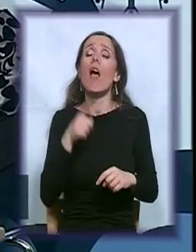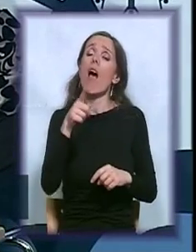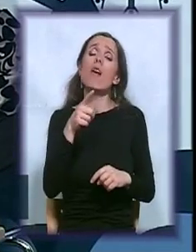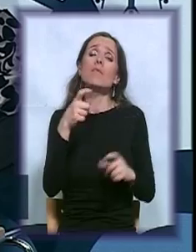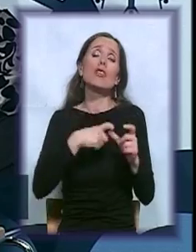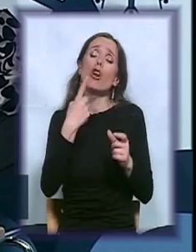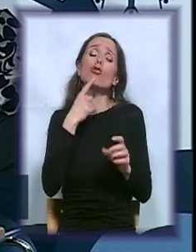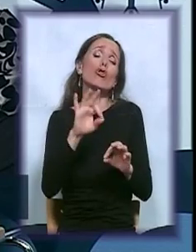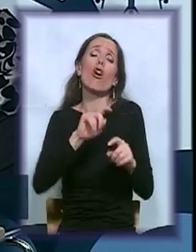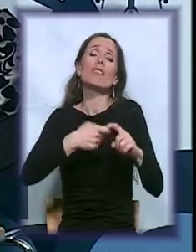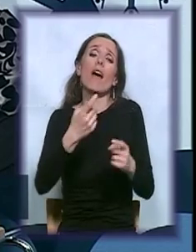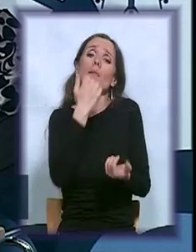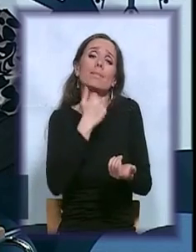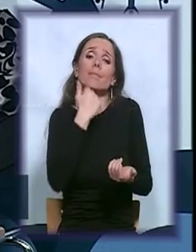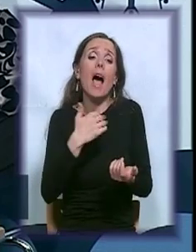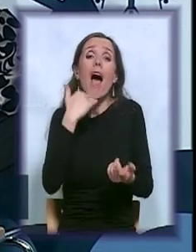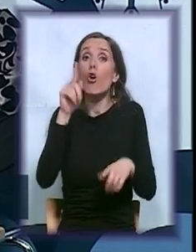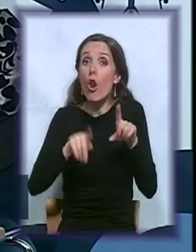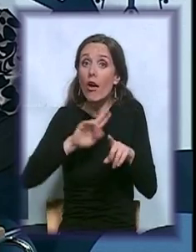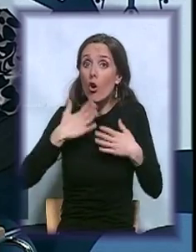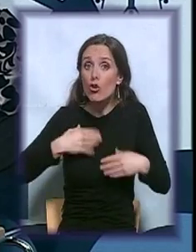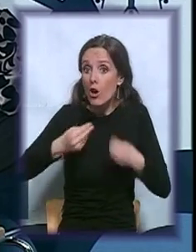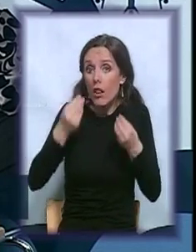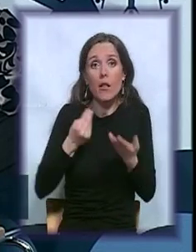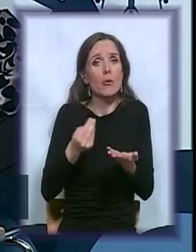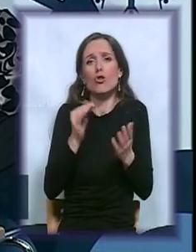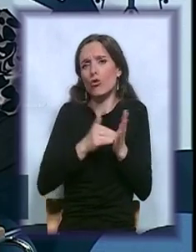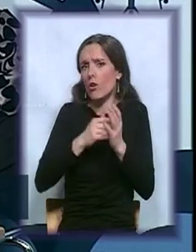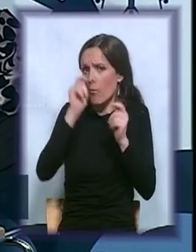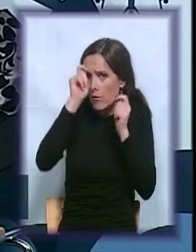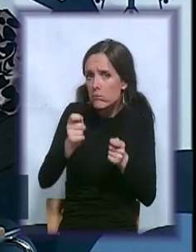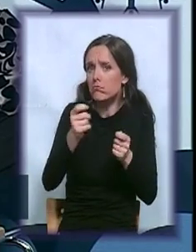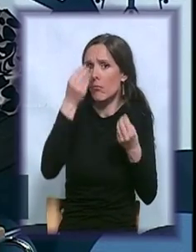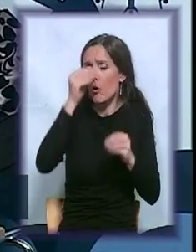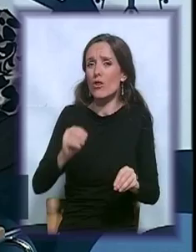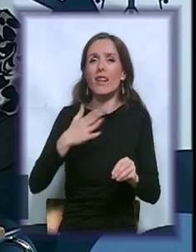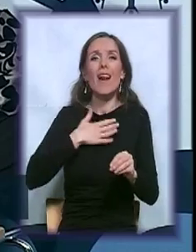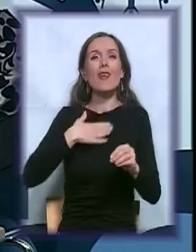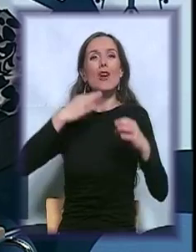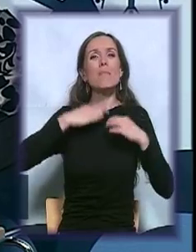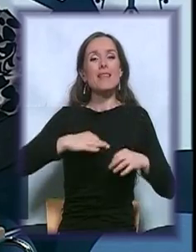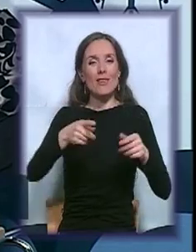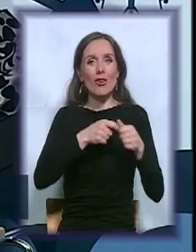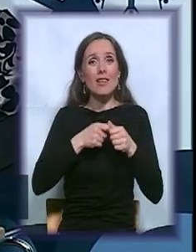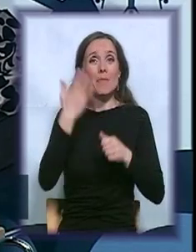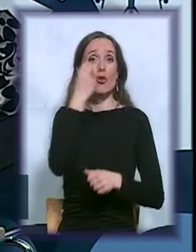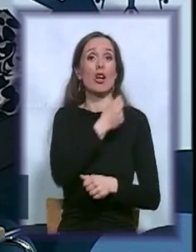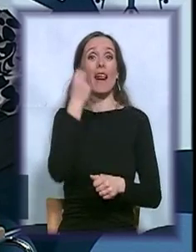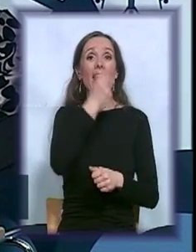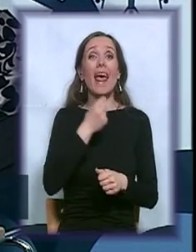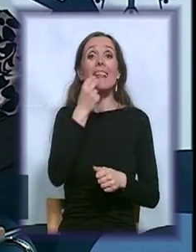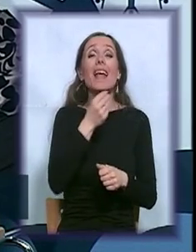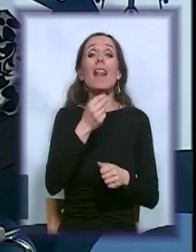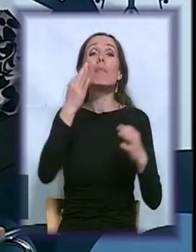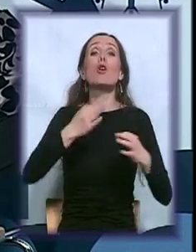želi da priča, to treba poštovati. Naša predstavnica bez organizacije je proslavila prošle nedelje 50 godina od